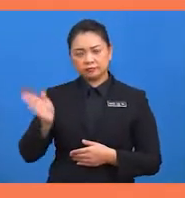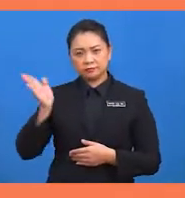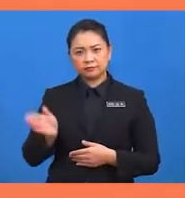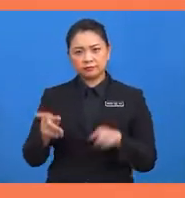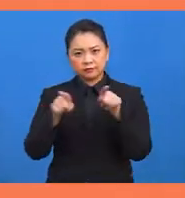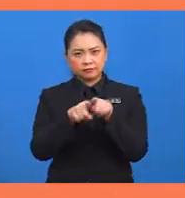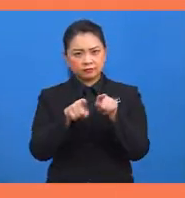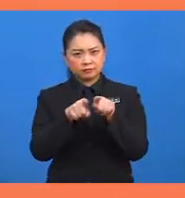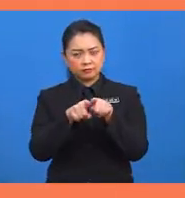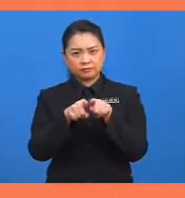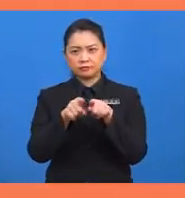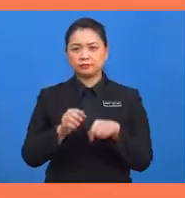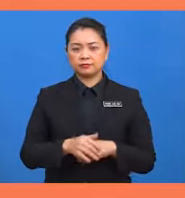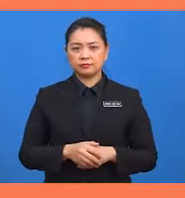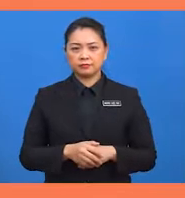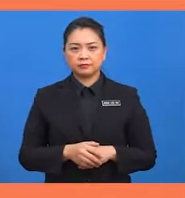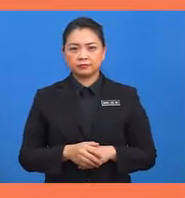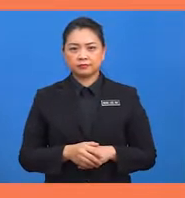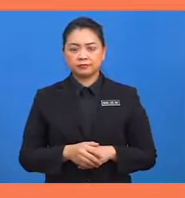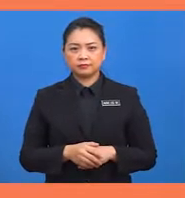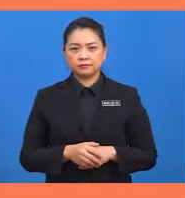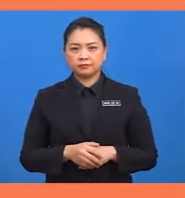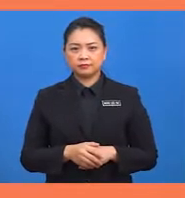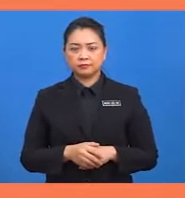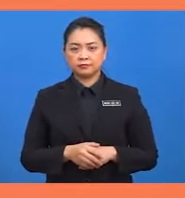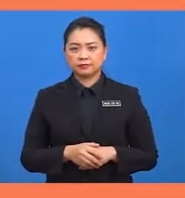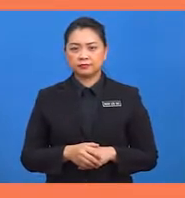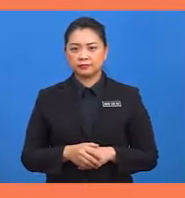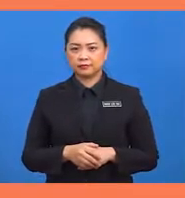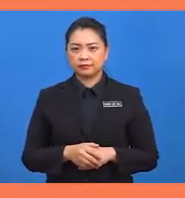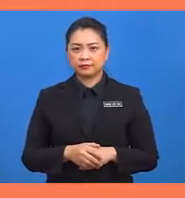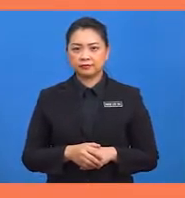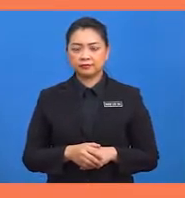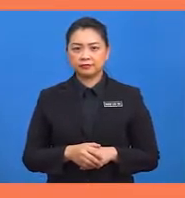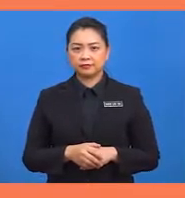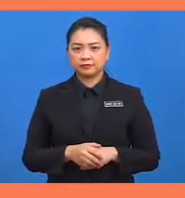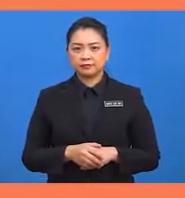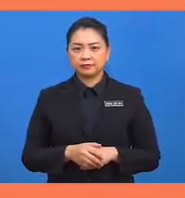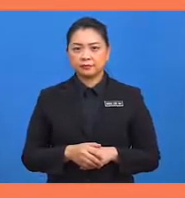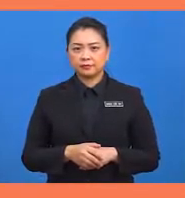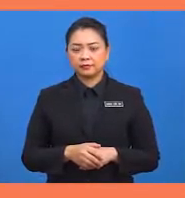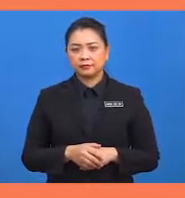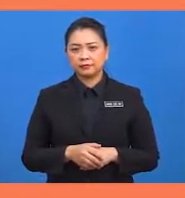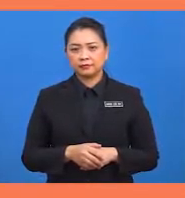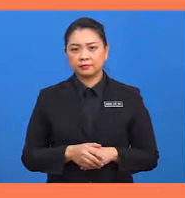sepadan antara segitiga CBO dan segitiga CDO adalah